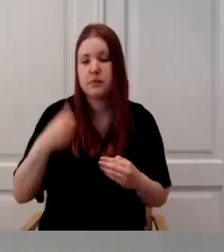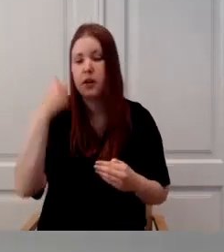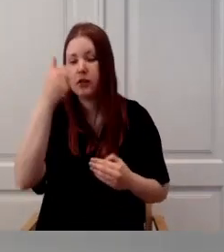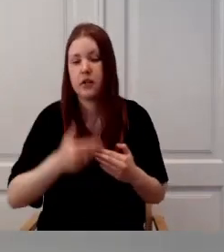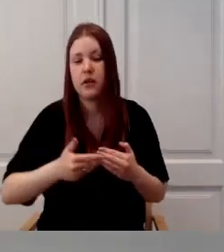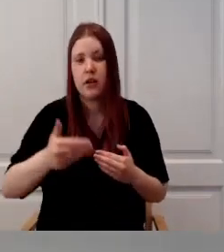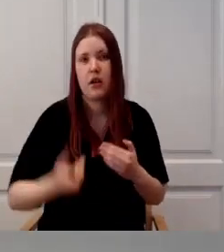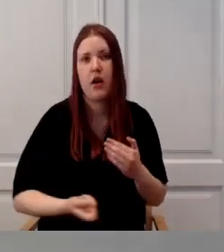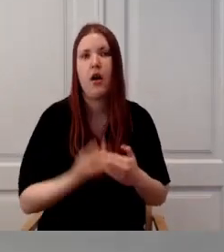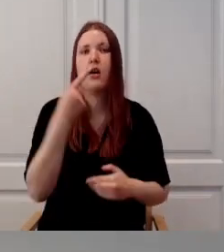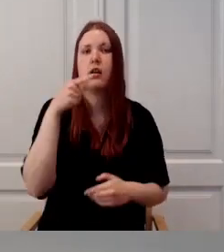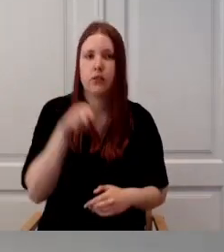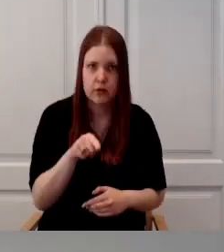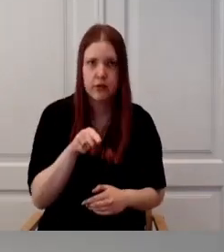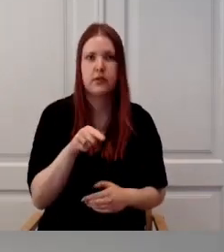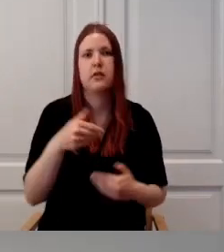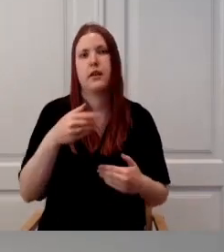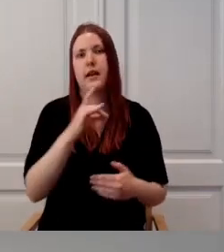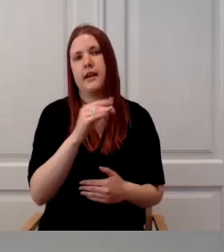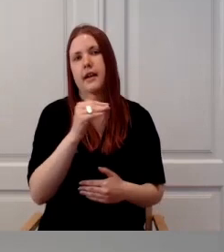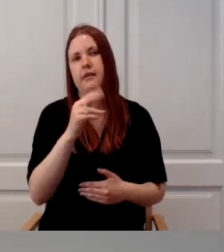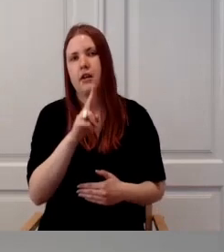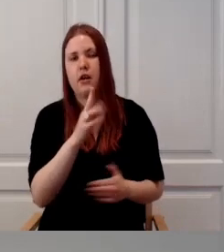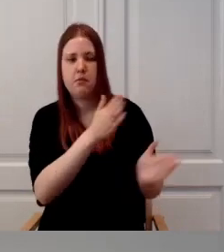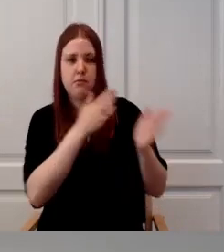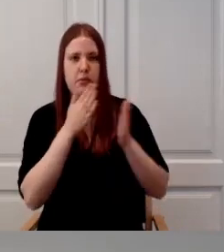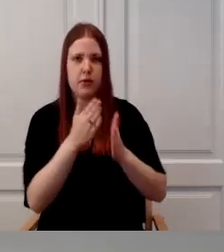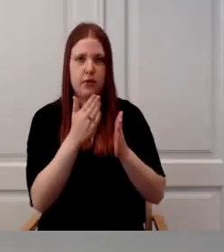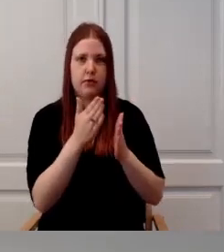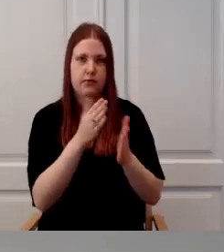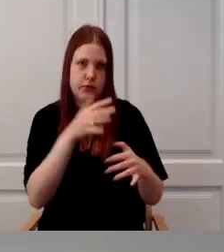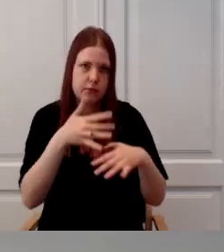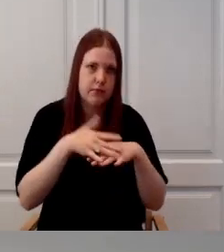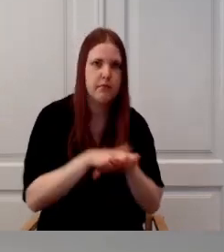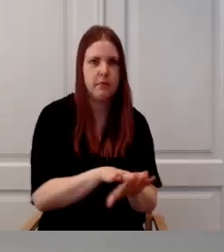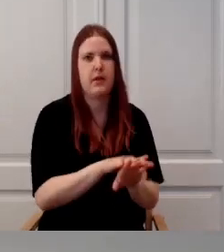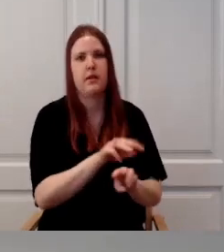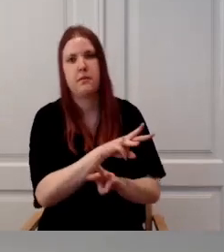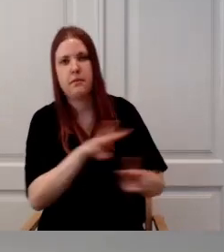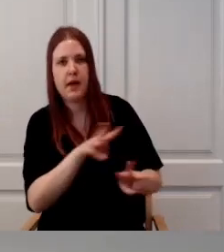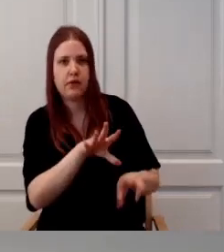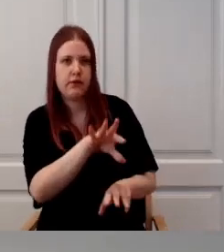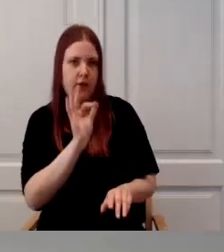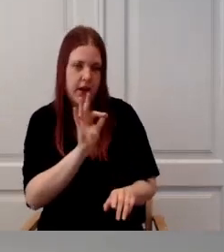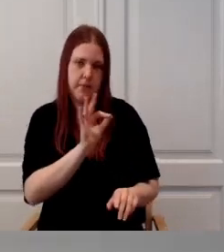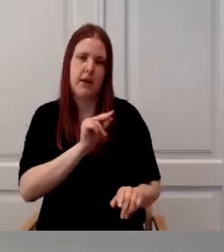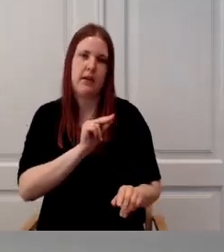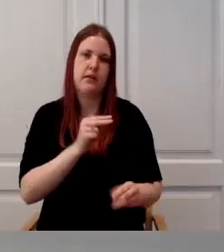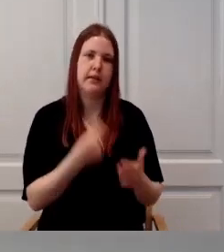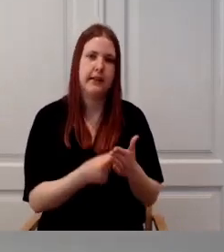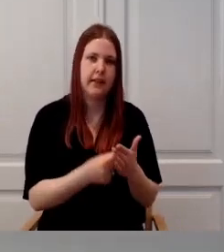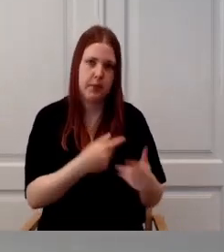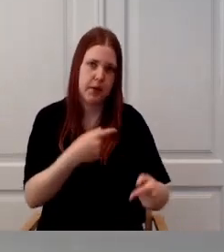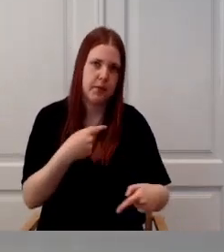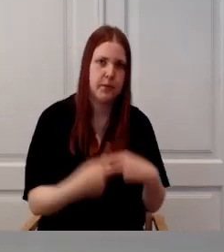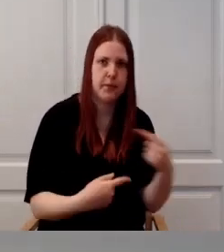Ja oleme valinud esimeseks vanuskruppiks siis laste viimase nii öelda